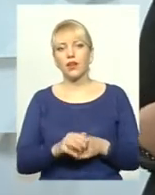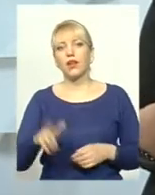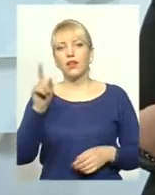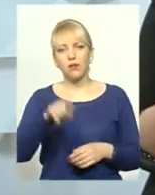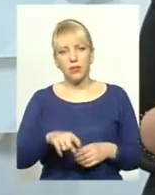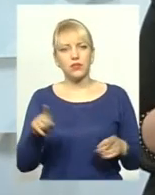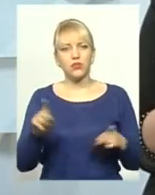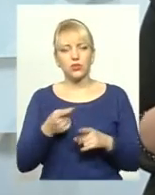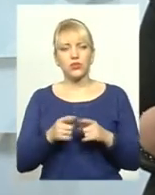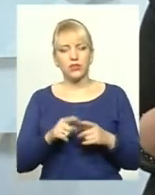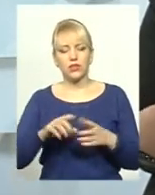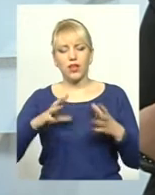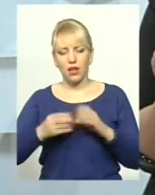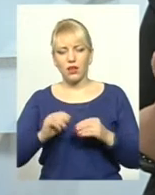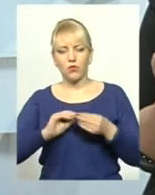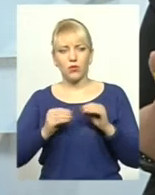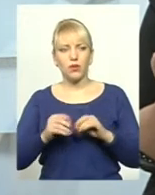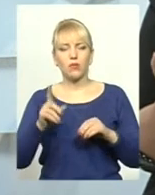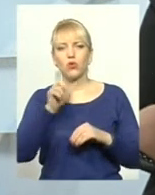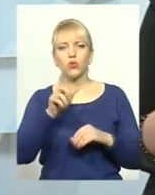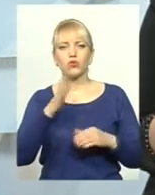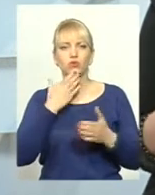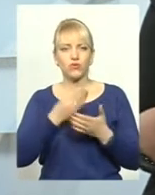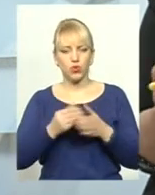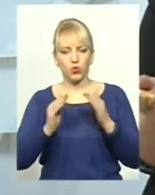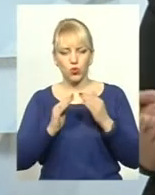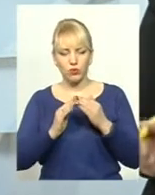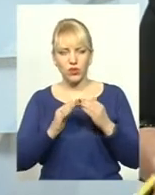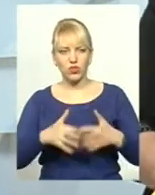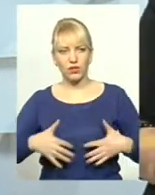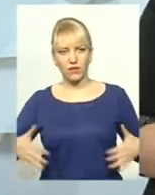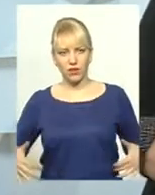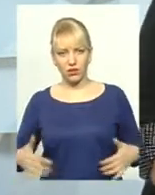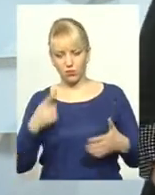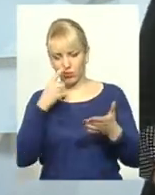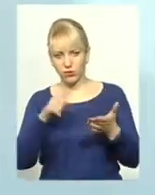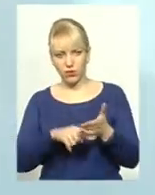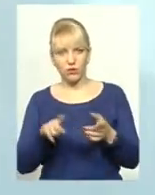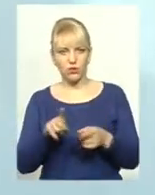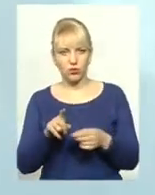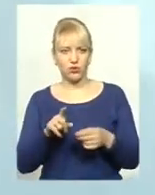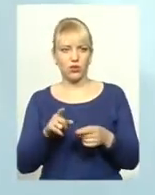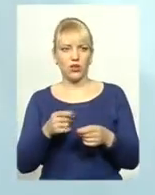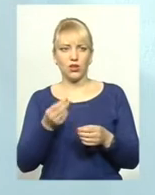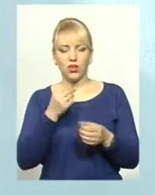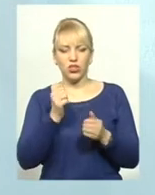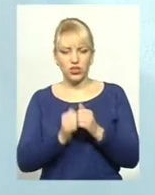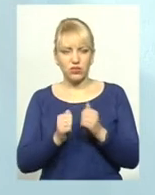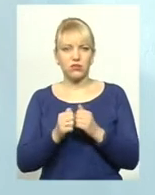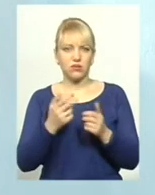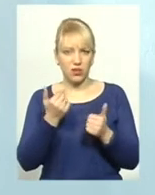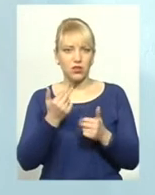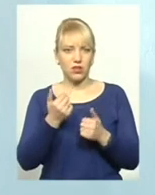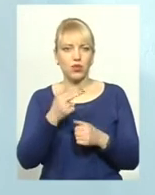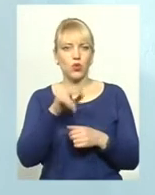Багато людей, які вигулюють своїх хатніх собак, також стають вони. Дуже часто. От в Дубово десь